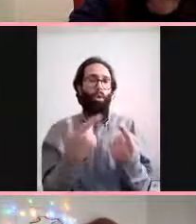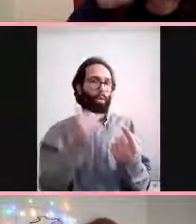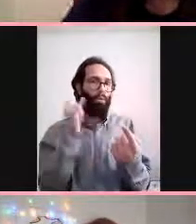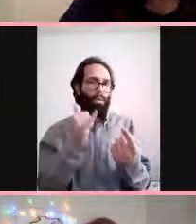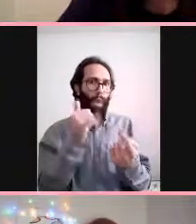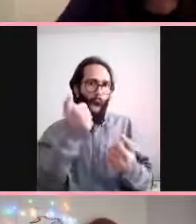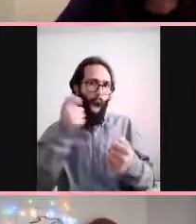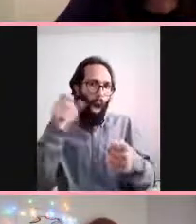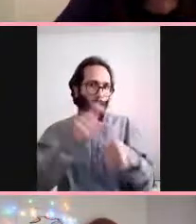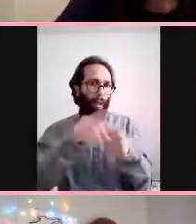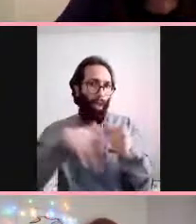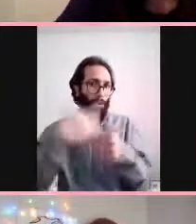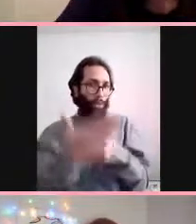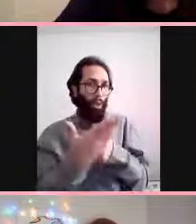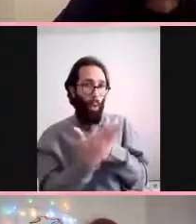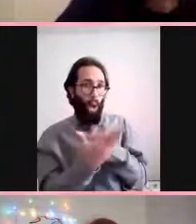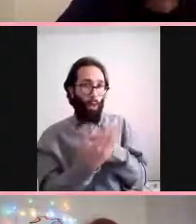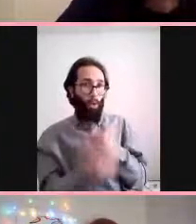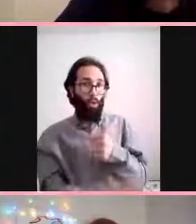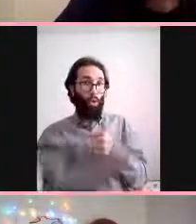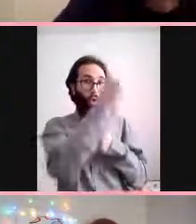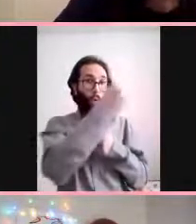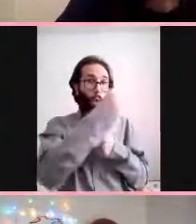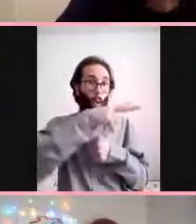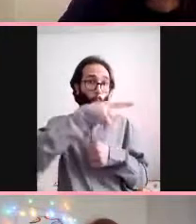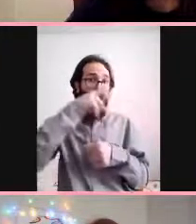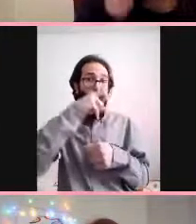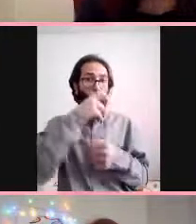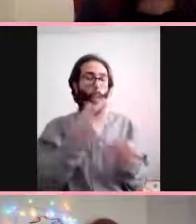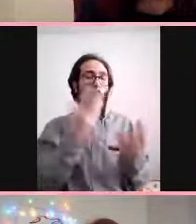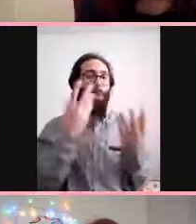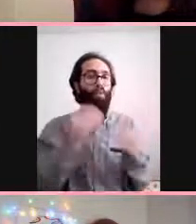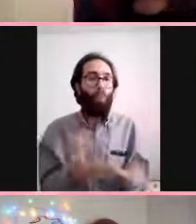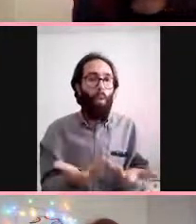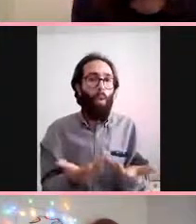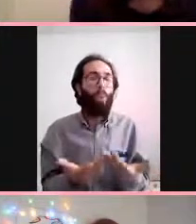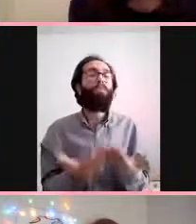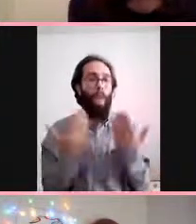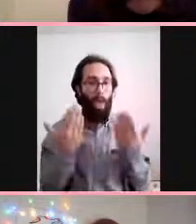İşte var evet o maalesef ve kötü bir durum aslında